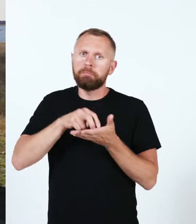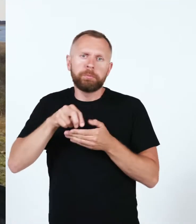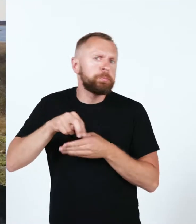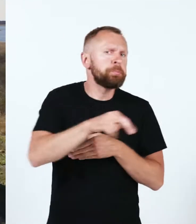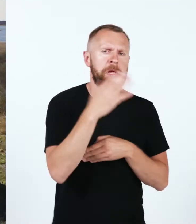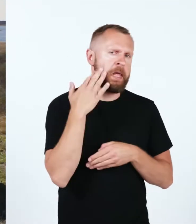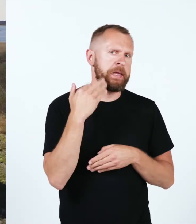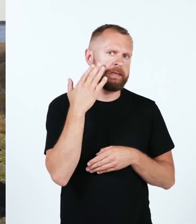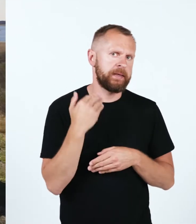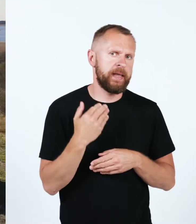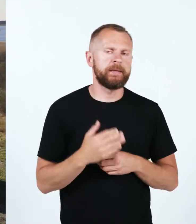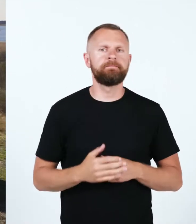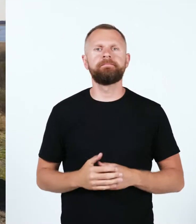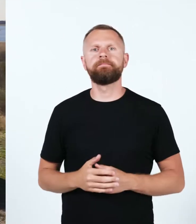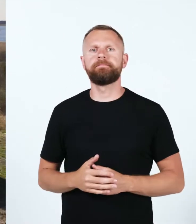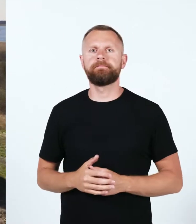jõudmise lihtsamaks.